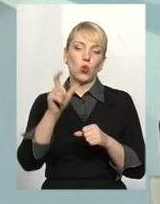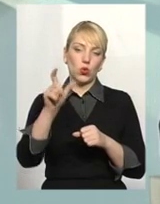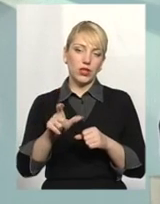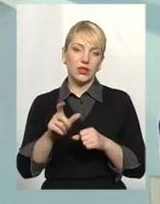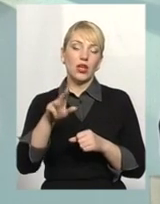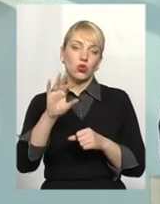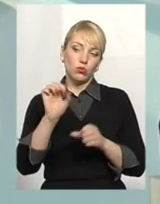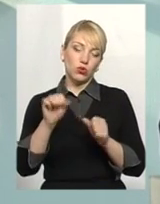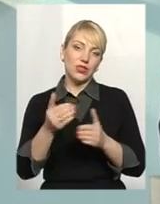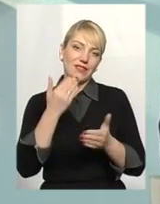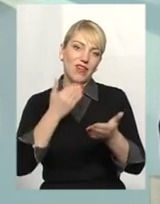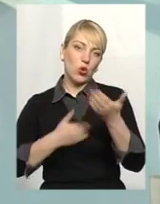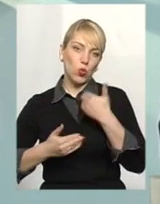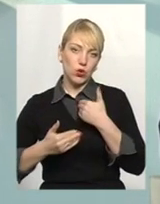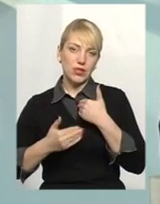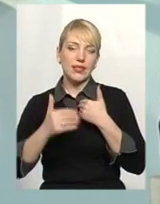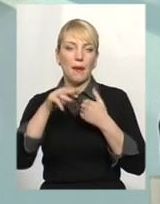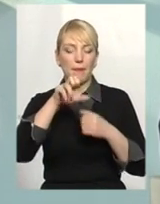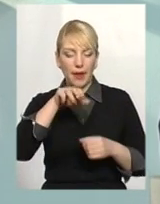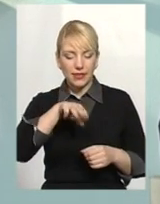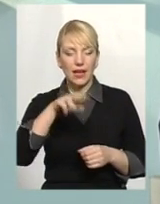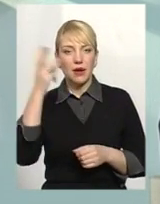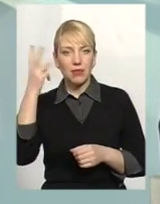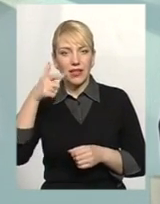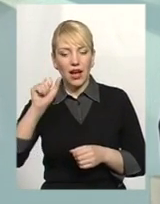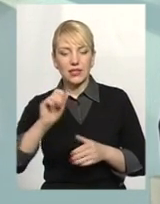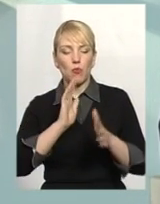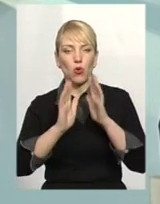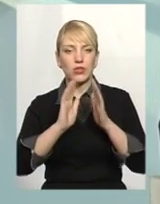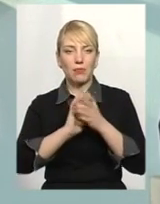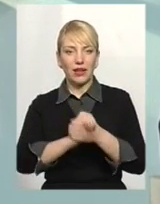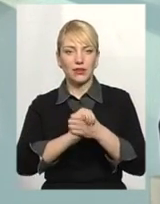він може звернутися в ПАД «Хмельницьк-Газ-Проспект Миру-41».